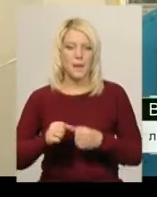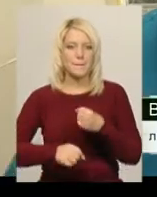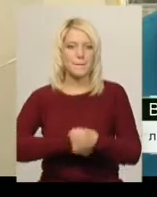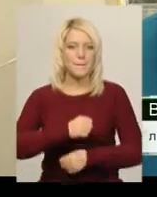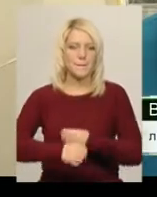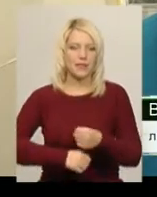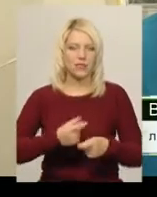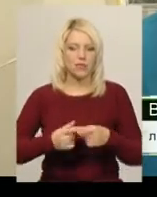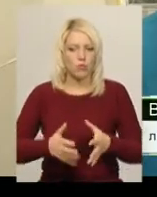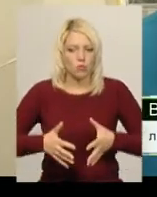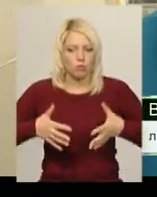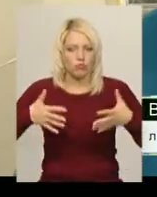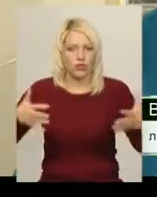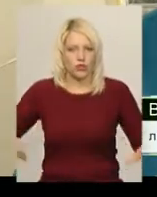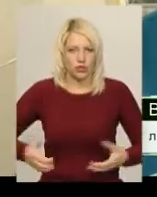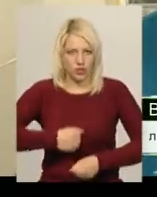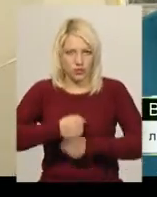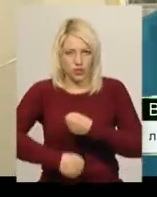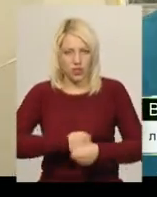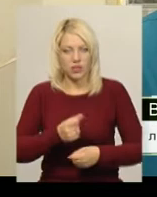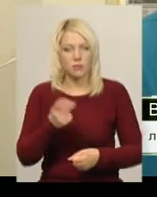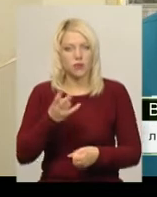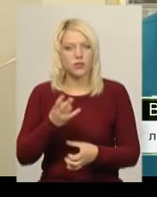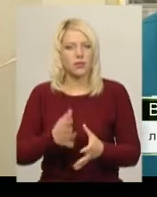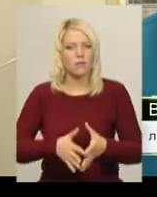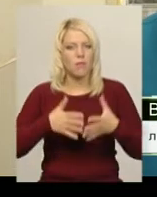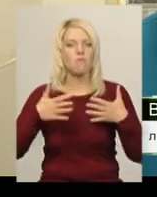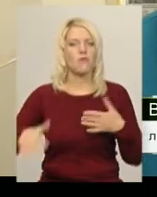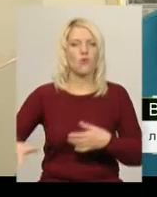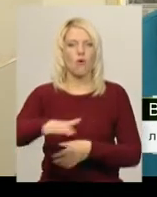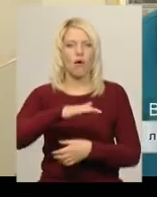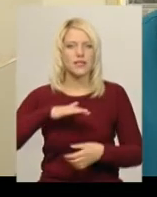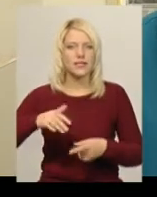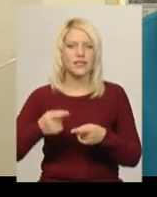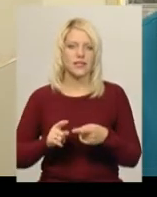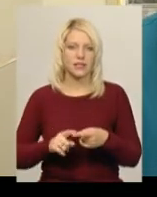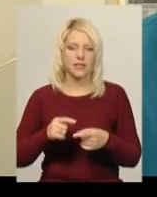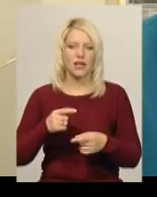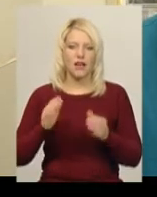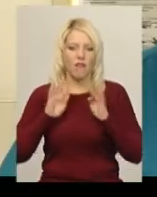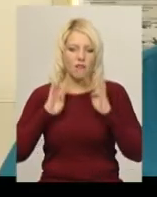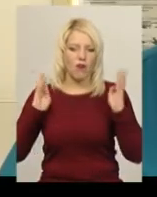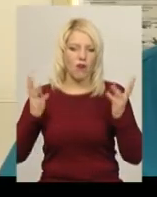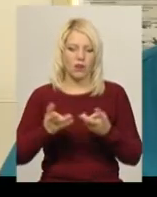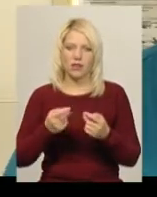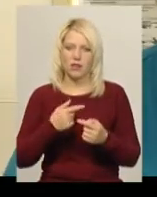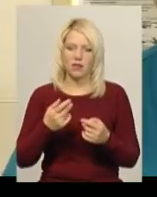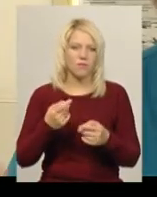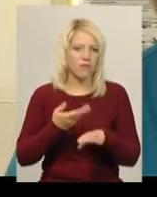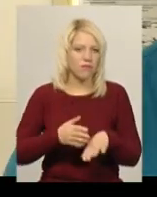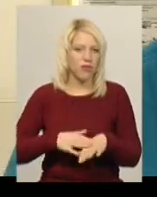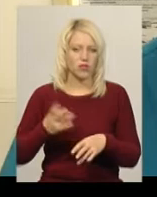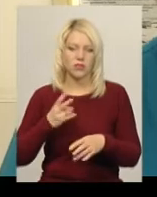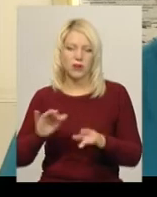це великі тварини, їм потрібний простір. Вольєр для ведмедя це важко, їм потрібно рухатись, спілкуватися з